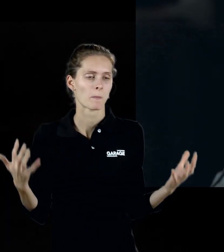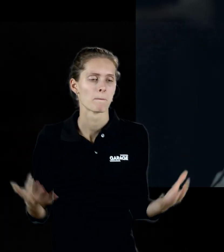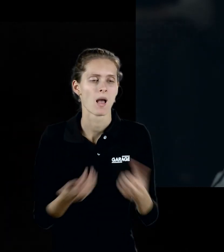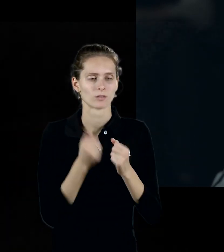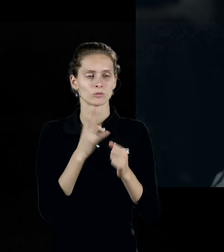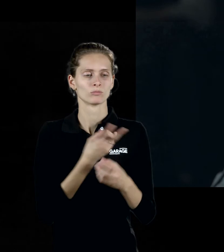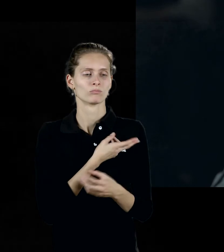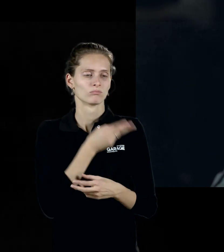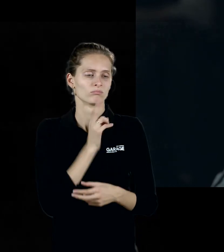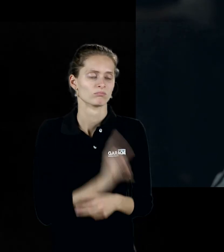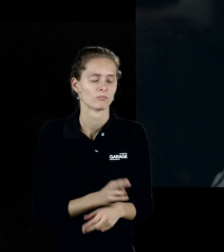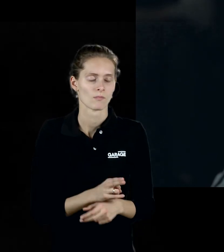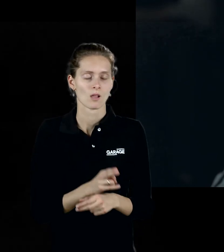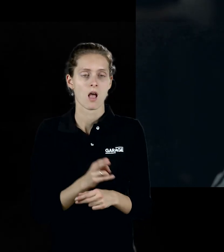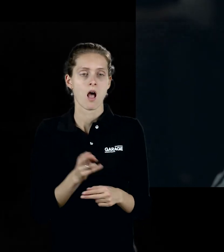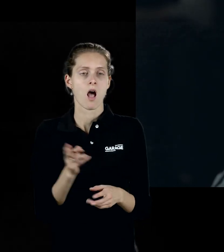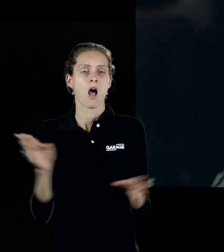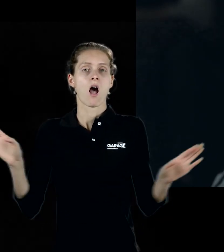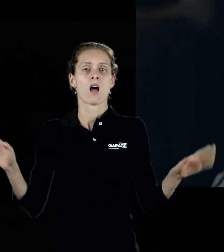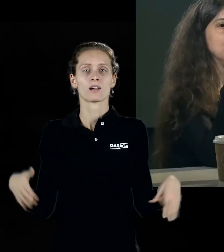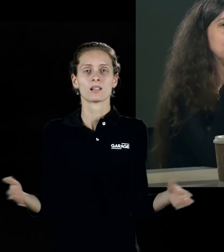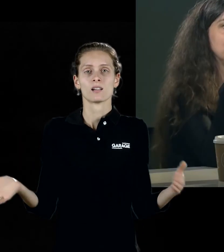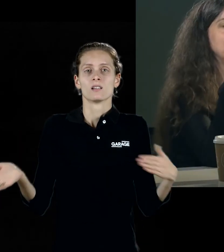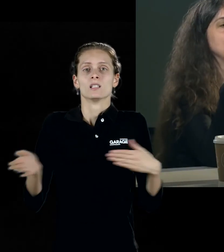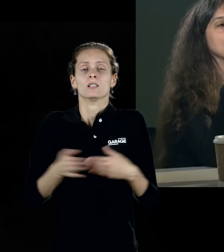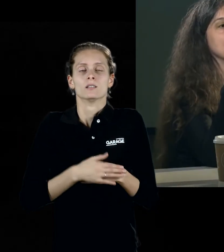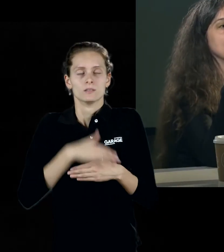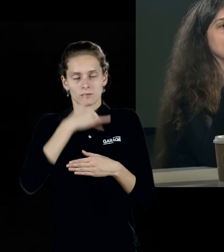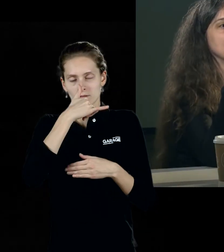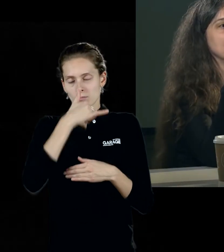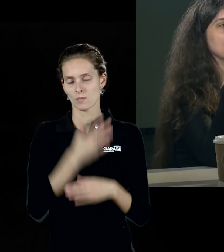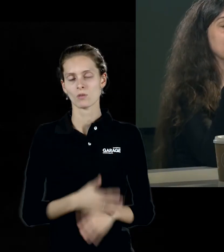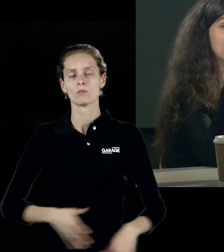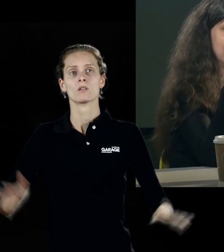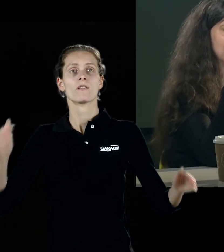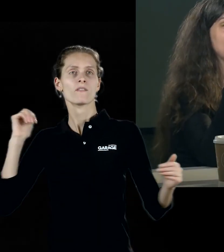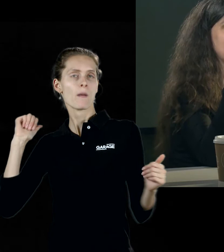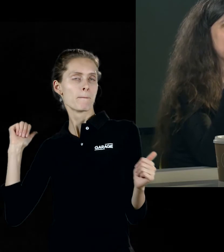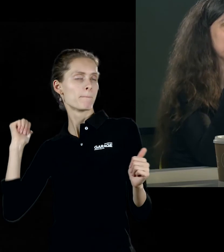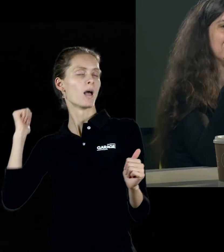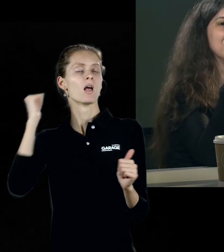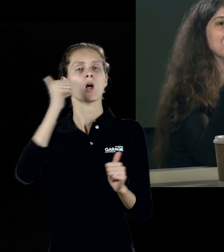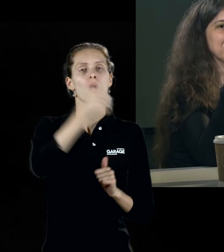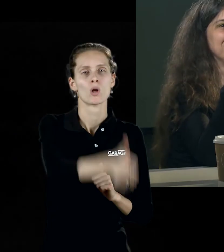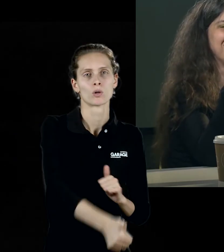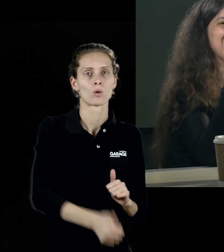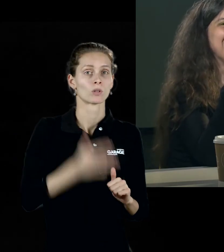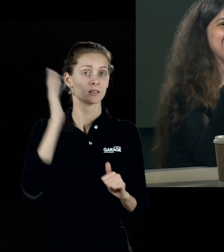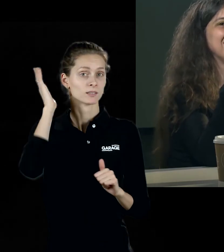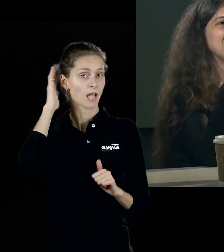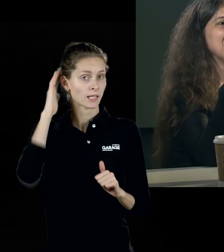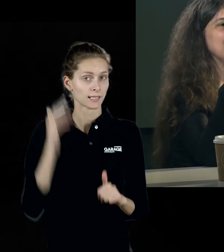Но он не может сложить крылья, потому что со страшной силой его несёт вперёд. как бы затылком